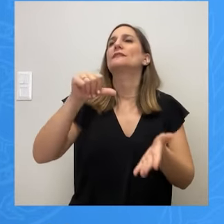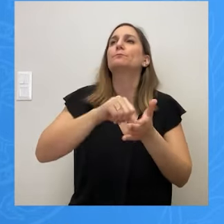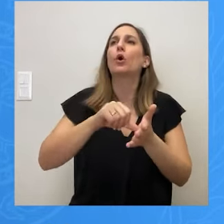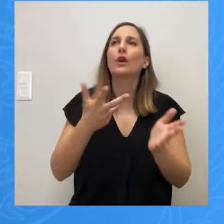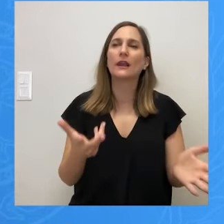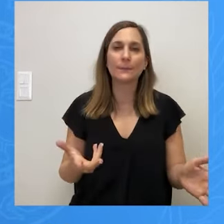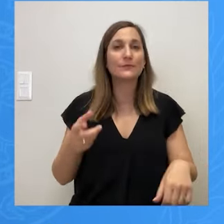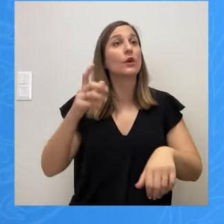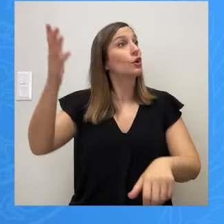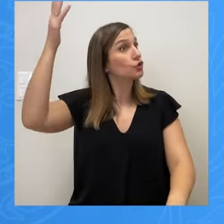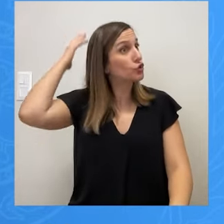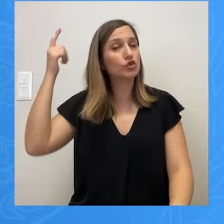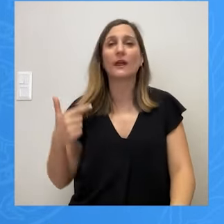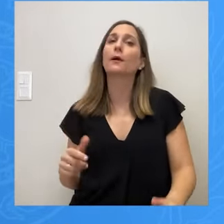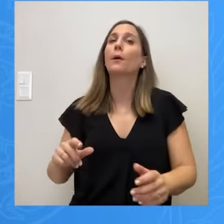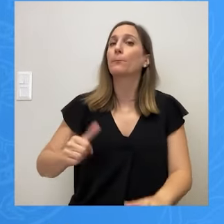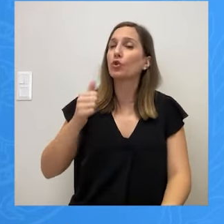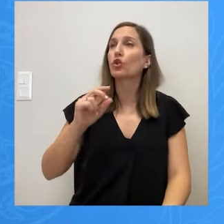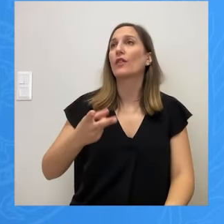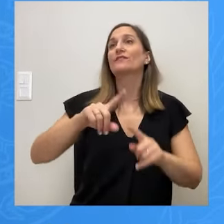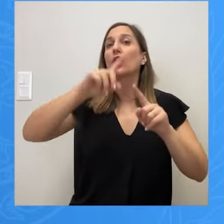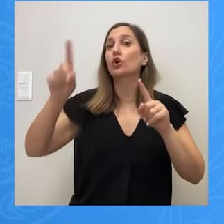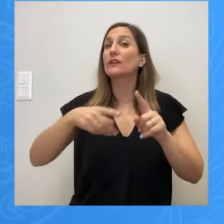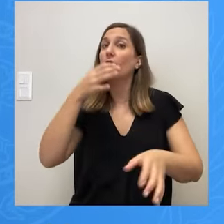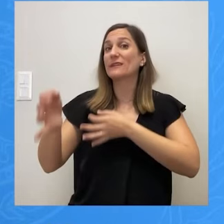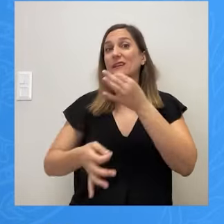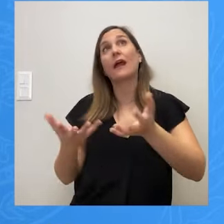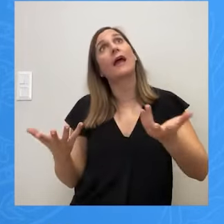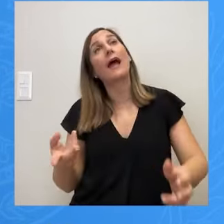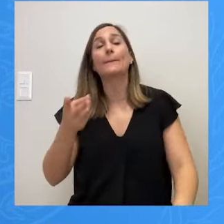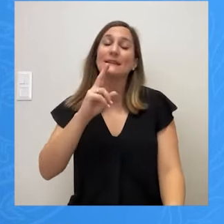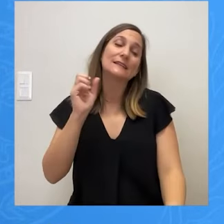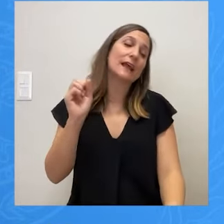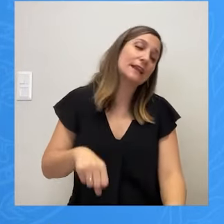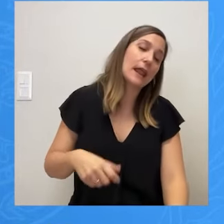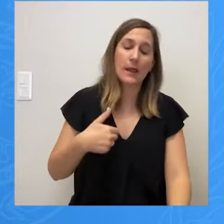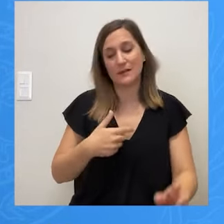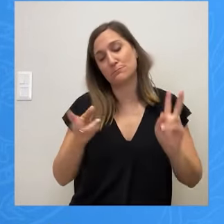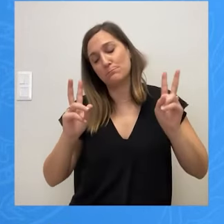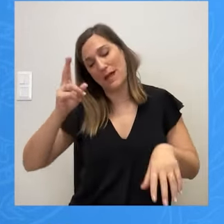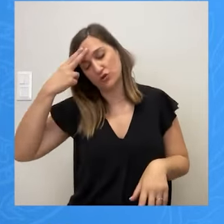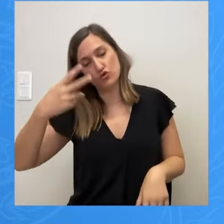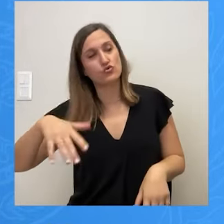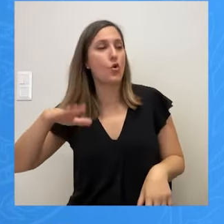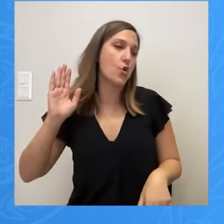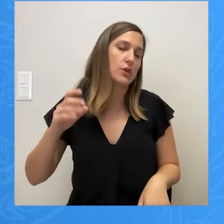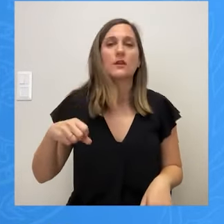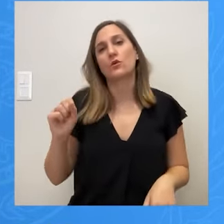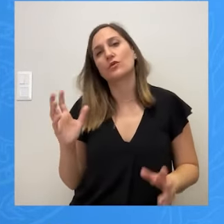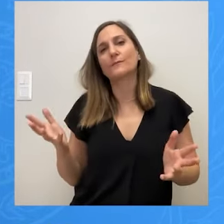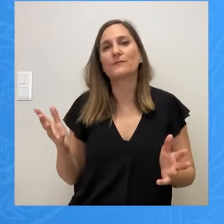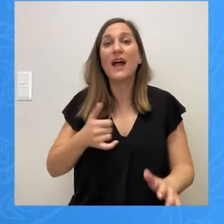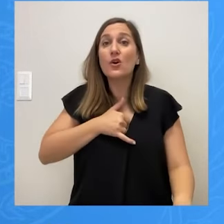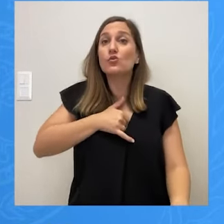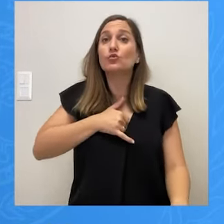όταν σας τα λέγαμε στον πρώτο και στον δεύτερο γύρο, μας λέγατε ναι αλλά εμείς δεν είμαστε Πασόκ, δεν είμαστε έτσι, δεν είμαστε αλλιώς. Η